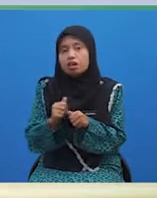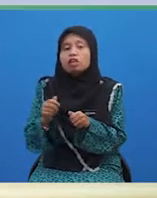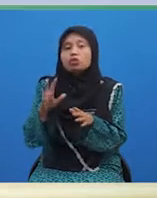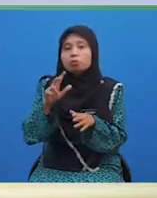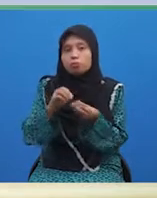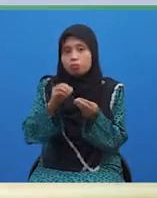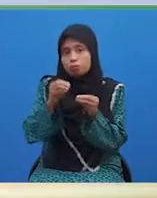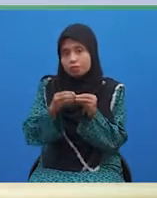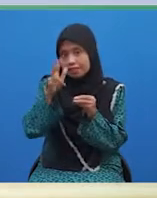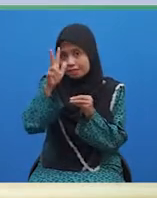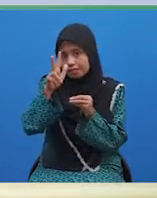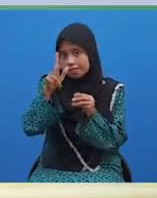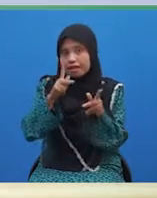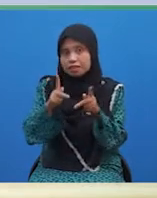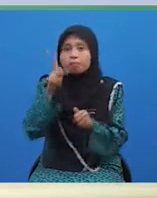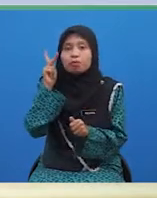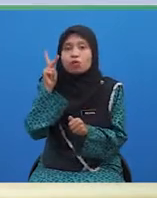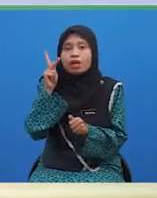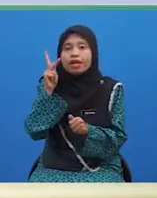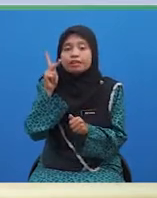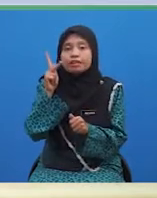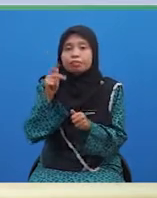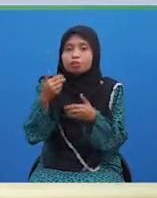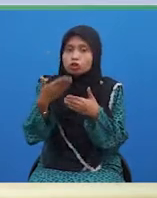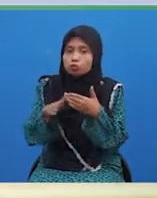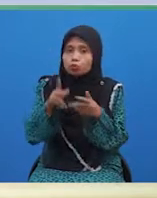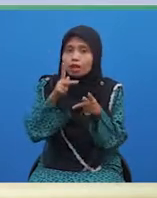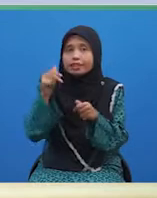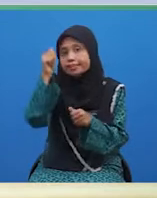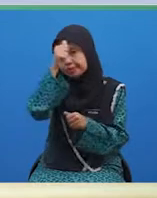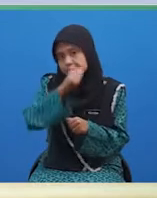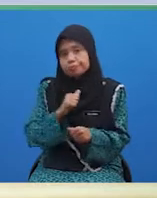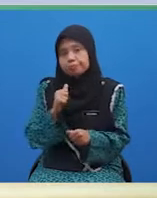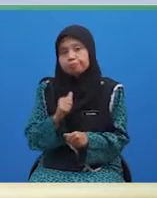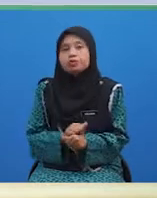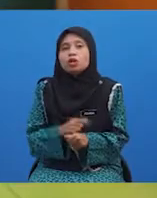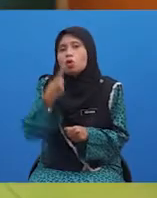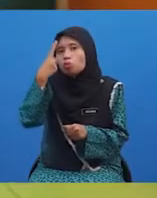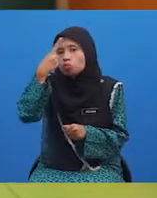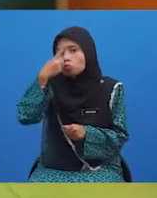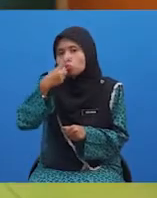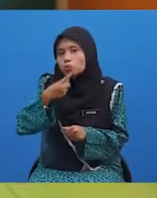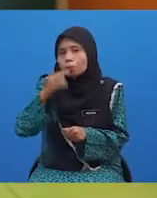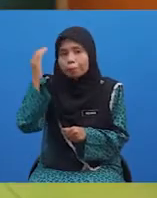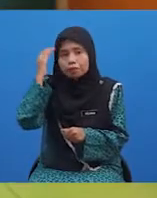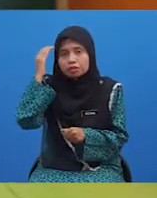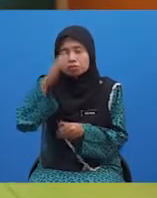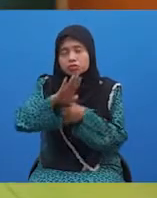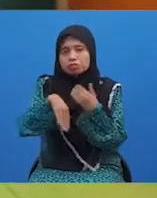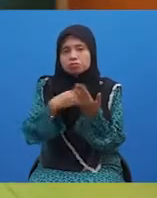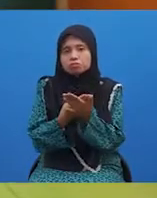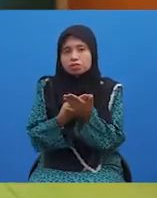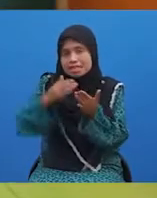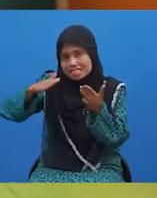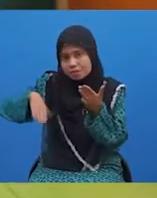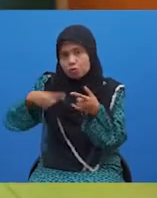Dan tiga, kata penguat yang diikuti kata adjektif. Untuk makluman pelajar,